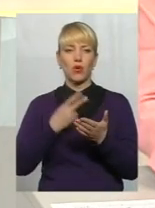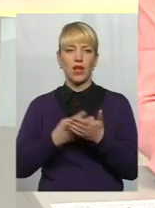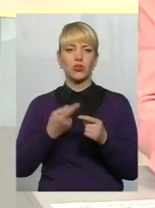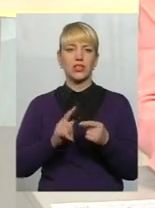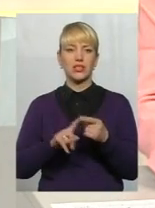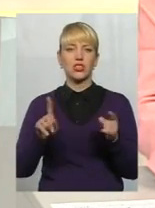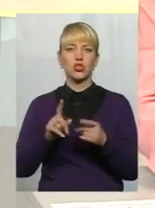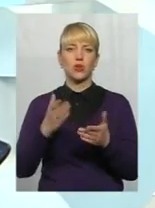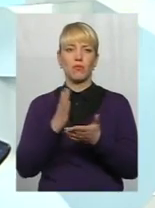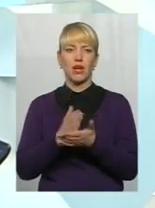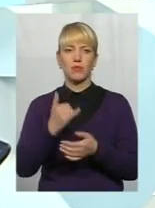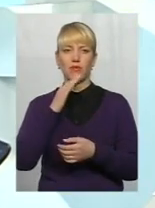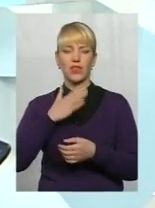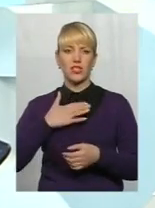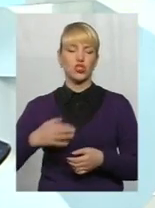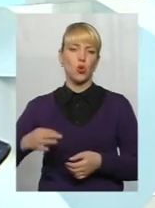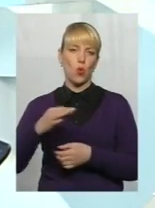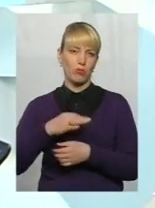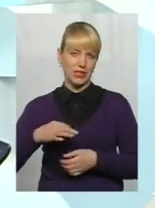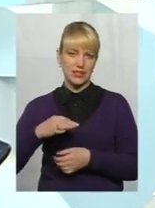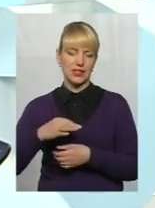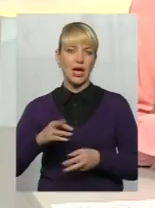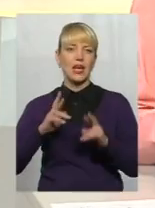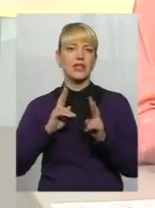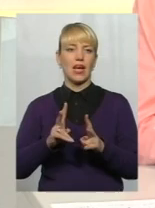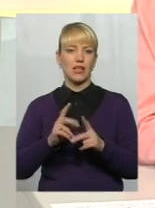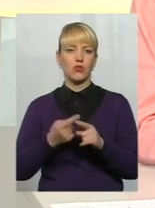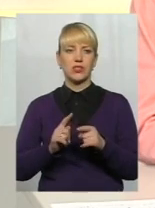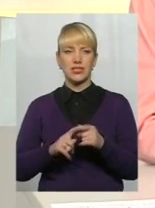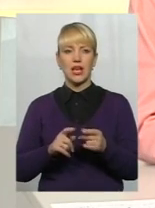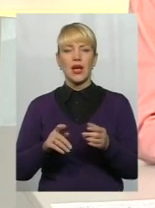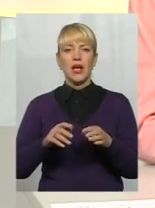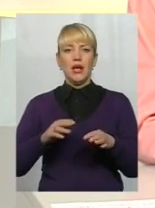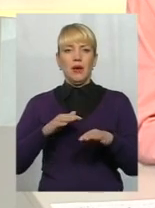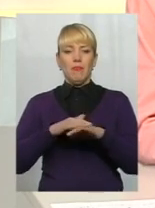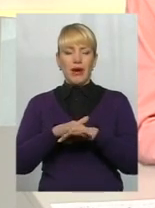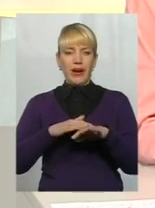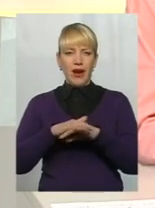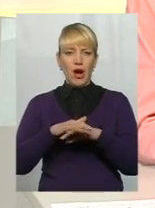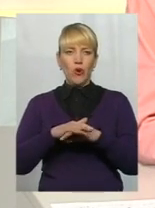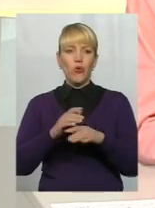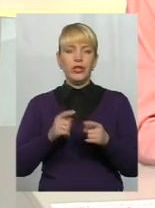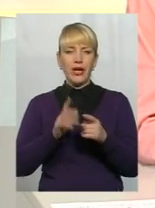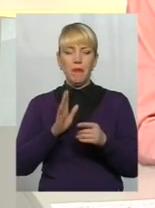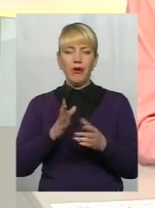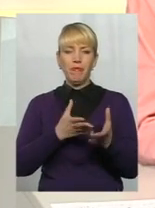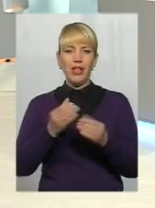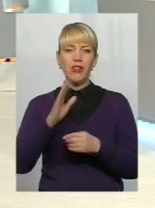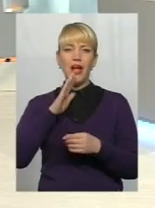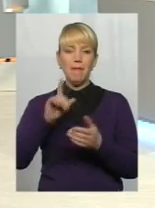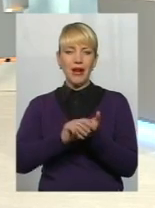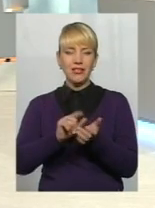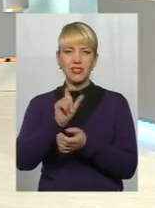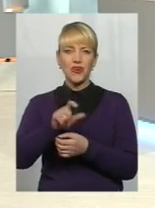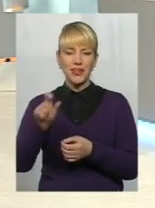на те, що маємо в нашій області, як оці перерахунки вплинули на розмір пенсій наших пенсіонерів?